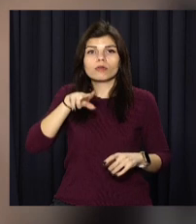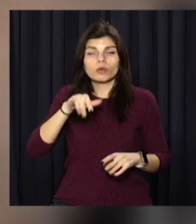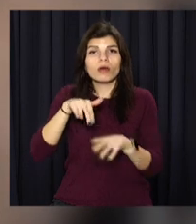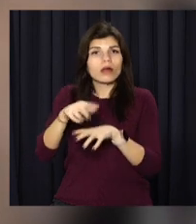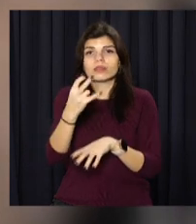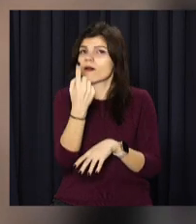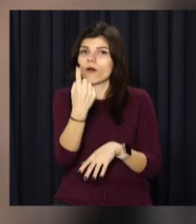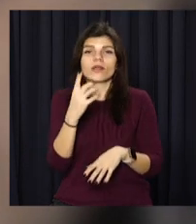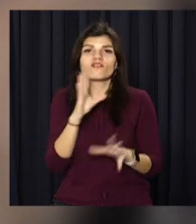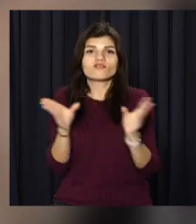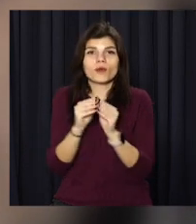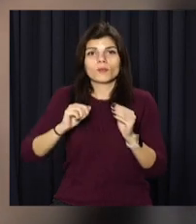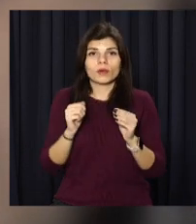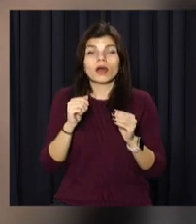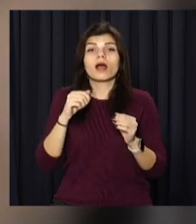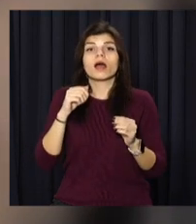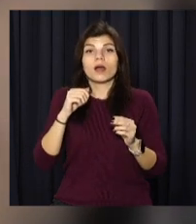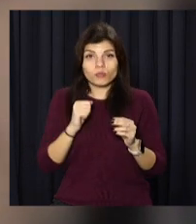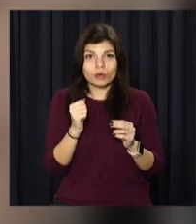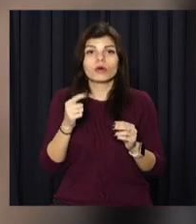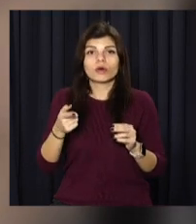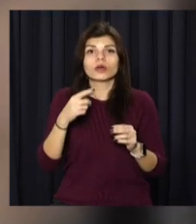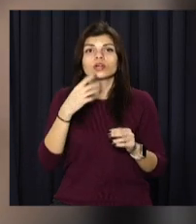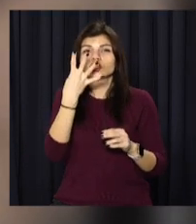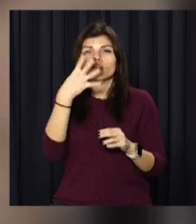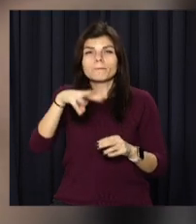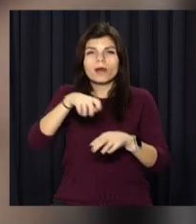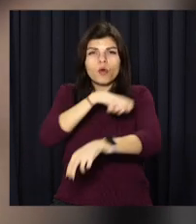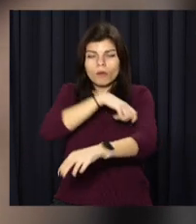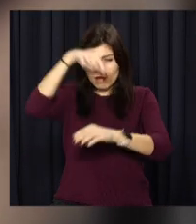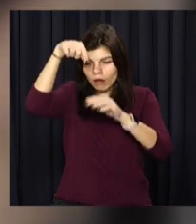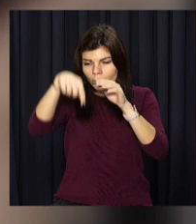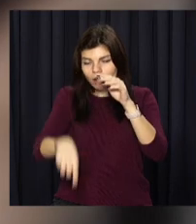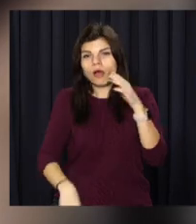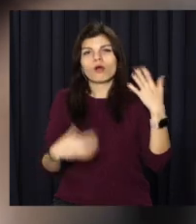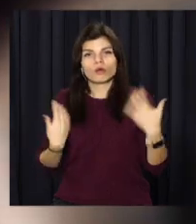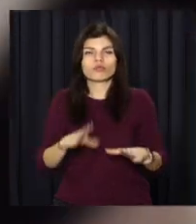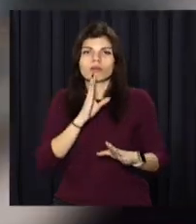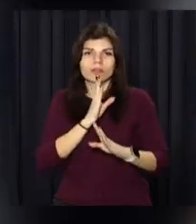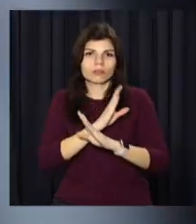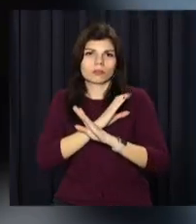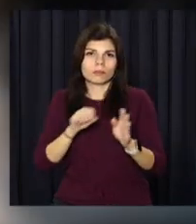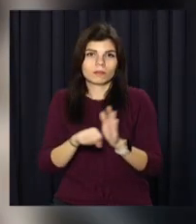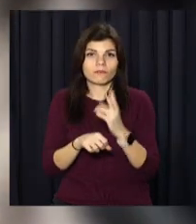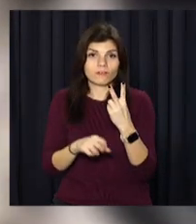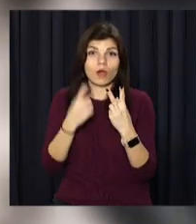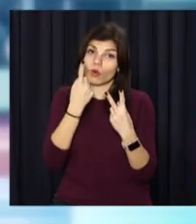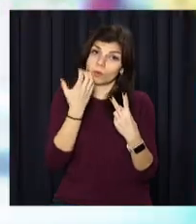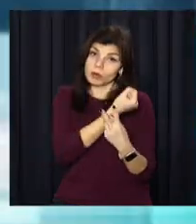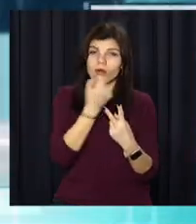Проте іншу дитину водолази дістали з двометрової глибини на відстані 10 метрів від берега вже без ознак життя.